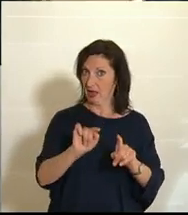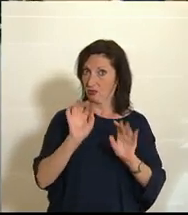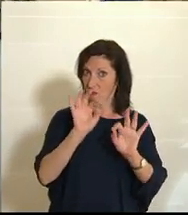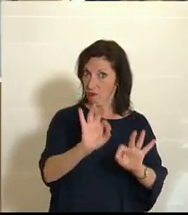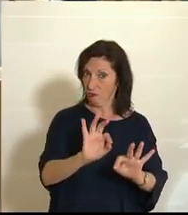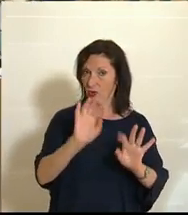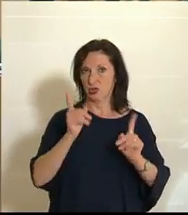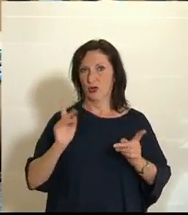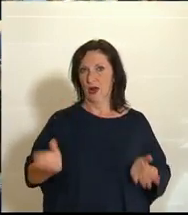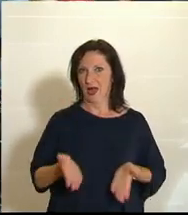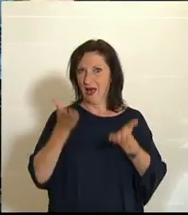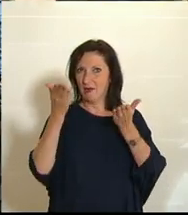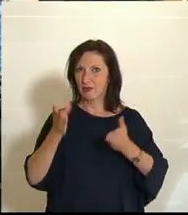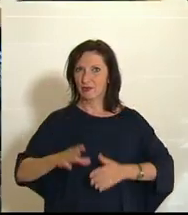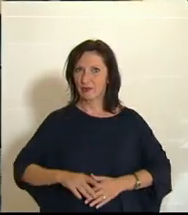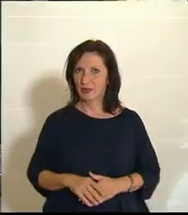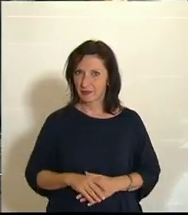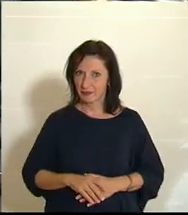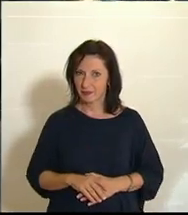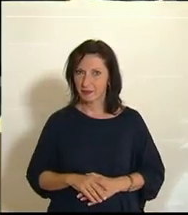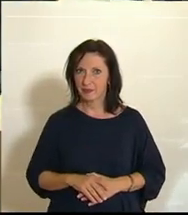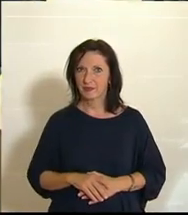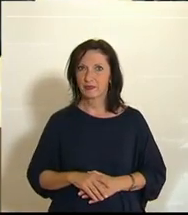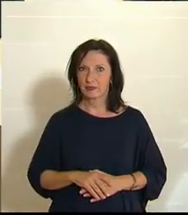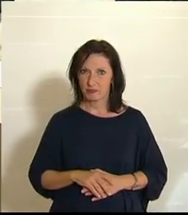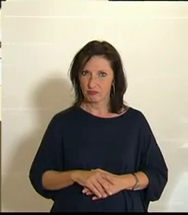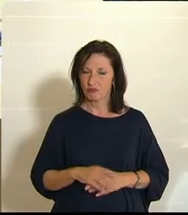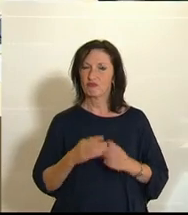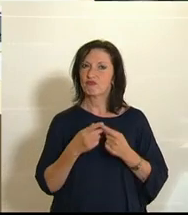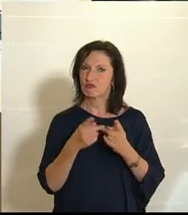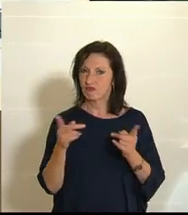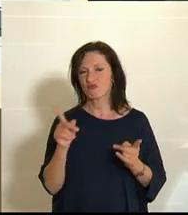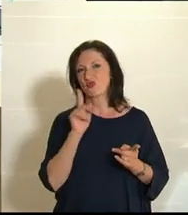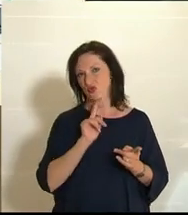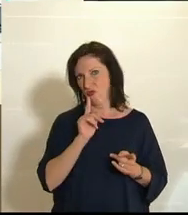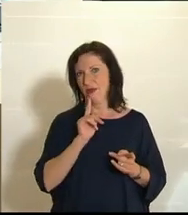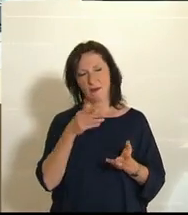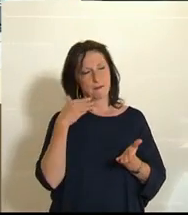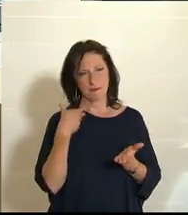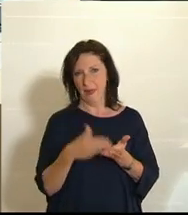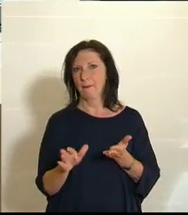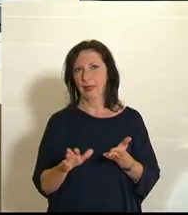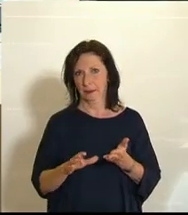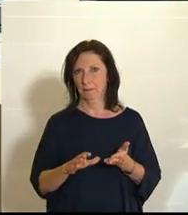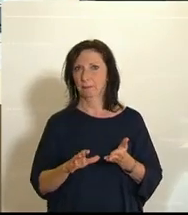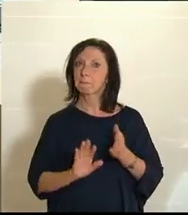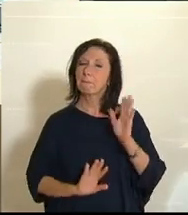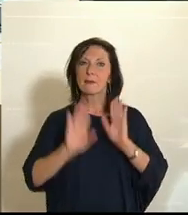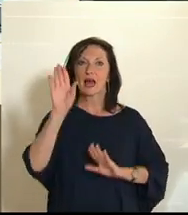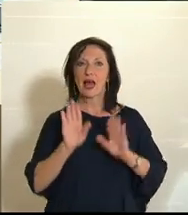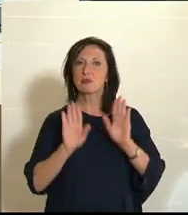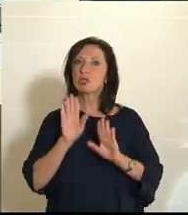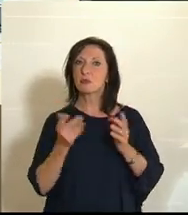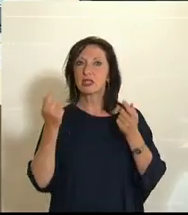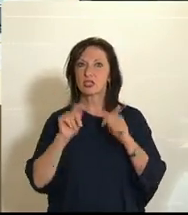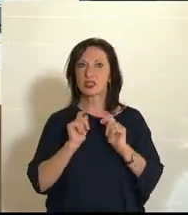Entschließungsantrag sind um ein Zeichen der Zustimmung. Das ist die Minderheit, abgelehnt. Abstimmung über den